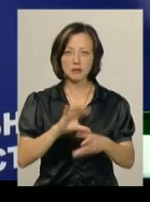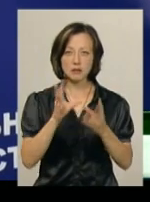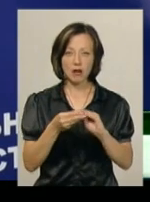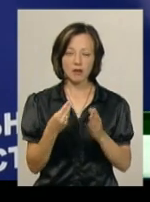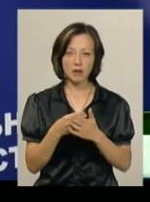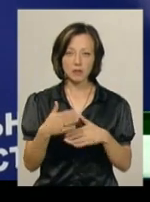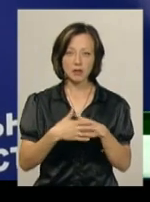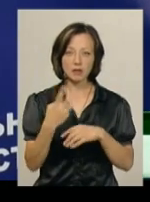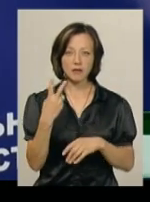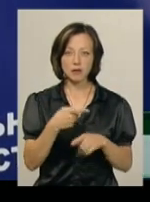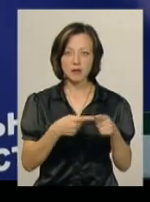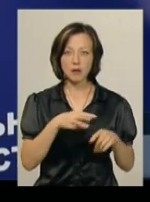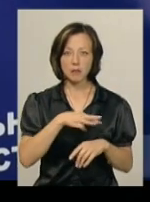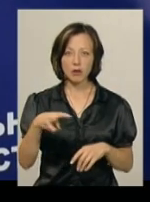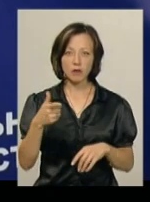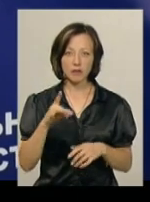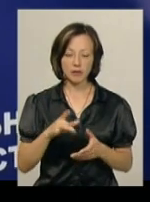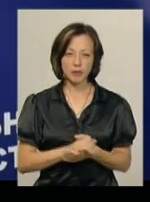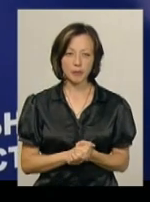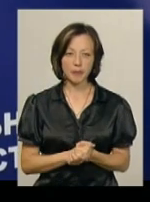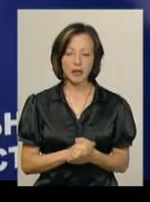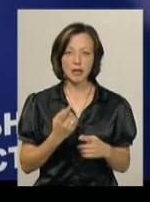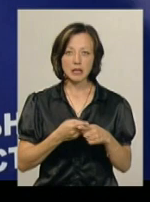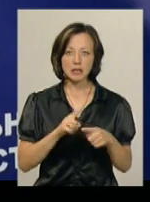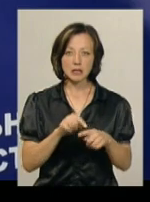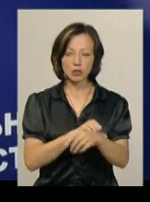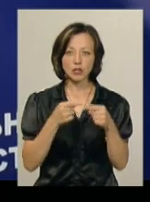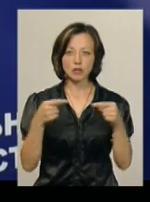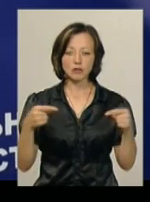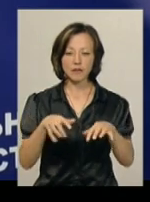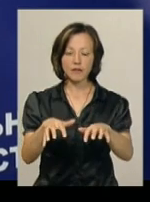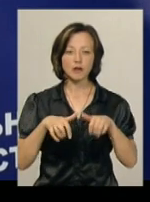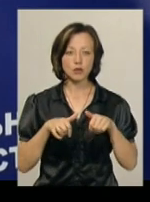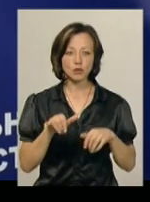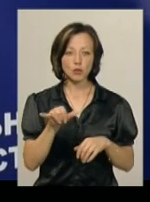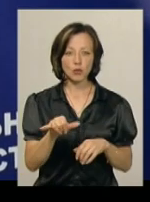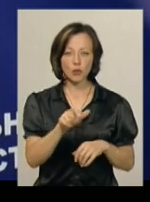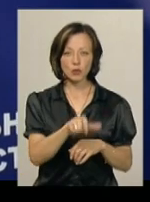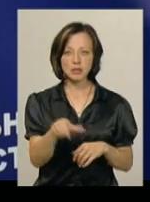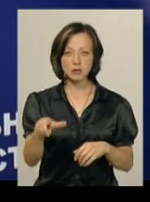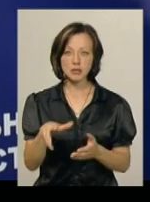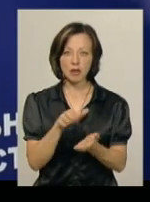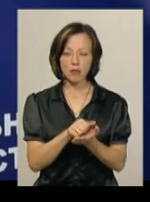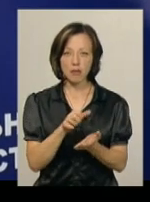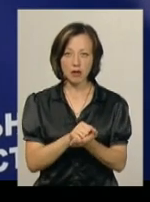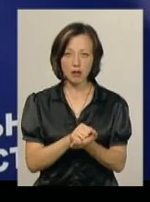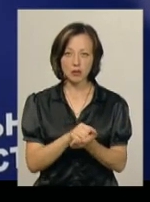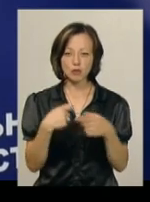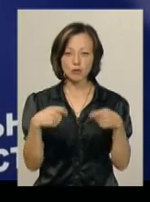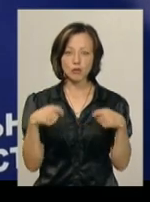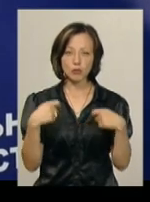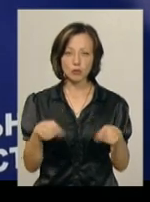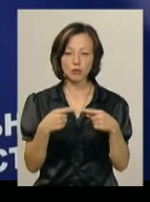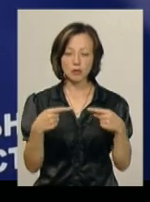вартостю близько 2,5 мільйонів гривень. Дані наркотичні речовини були вилучені у осіб, які займалися збутом